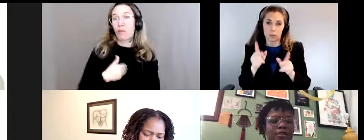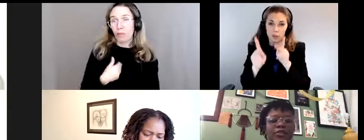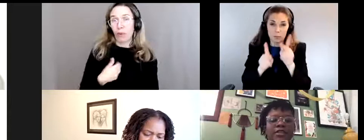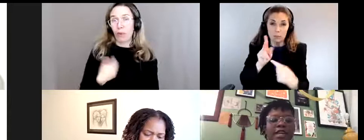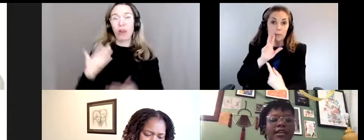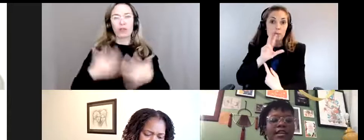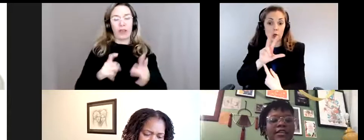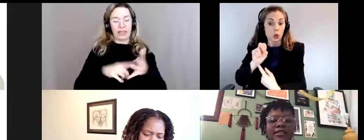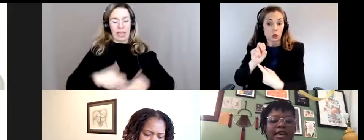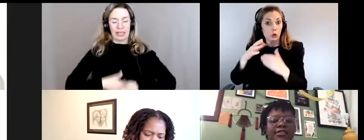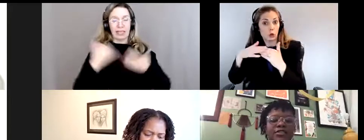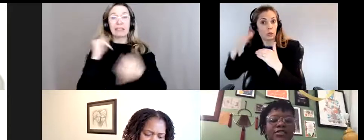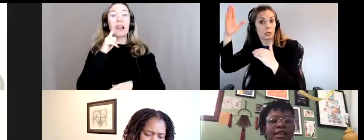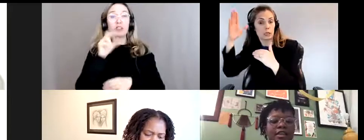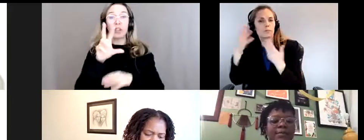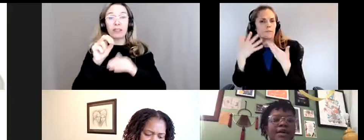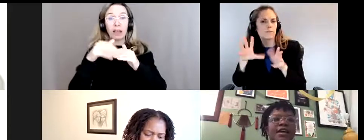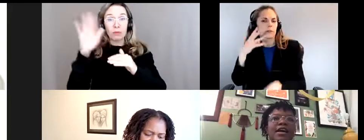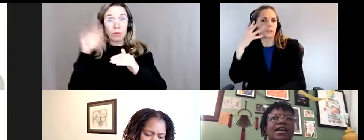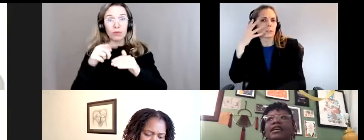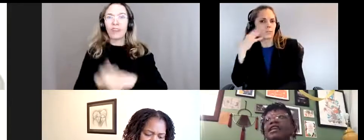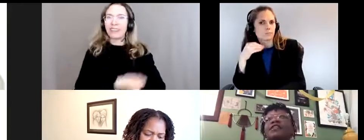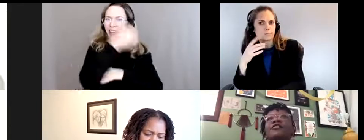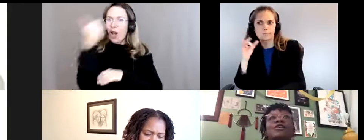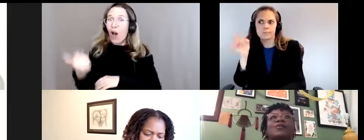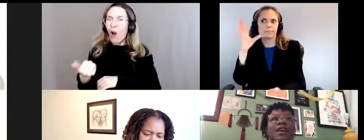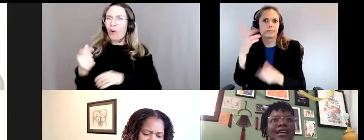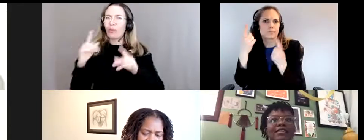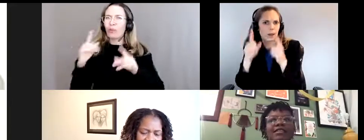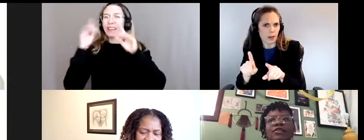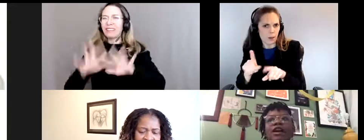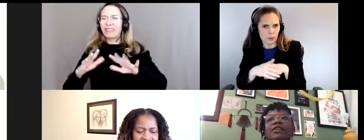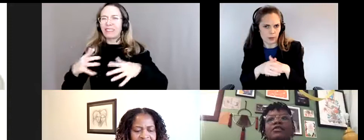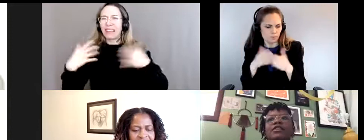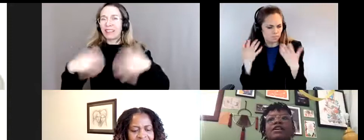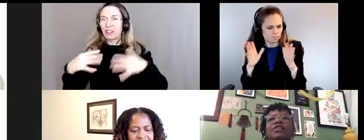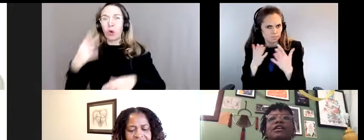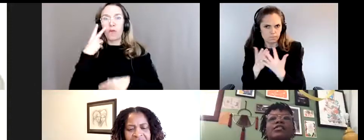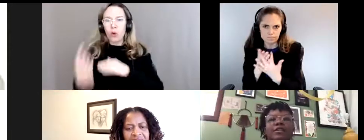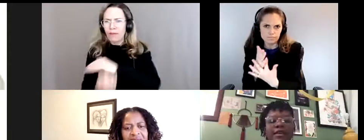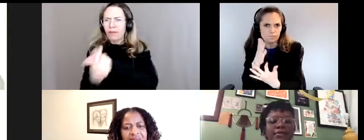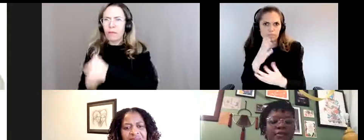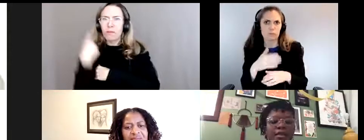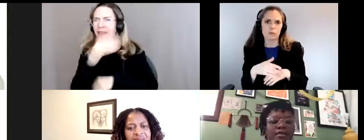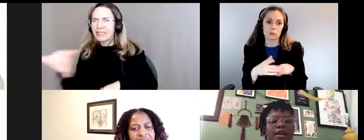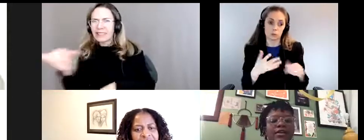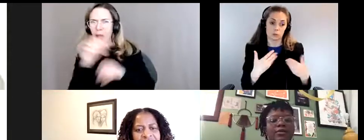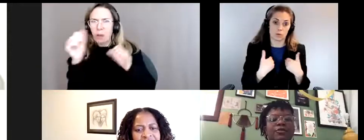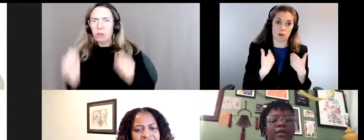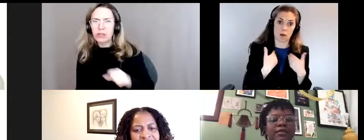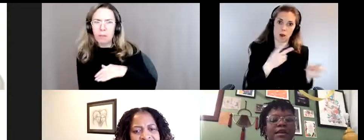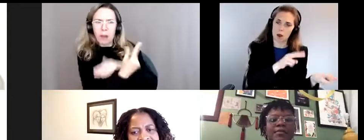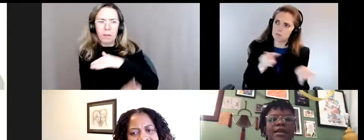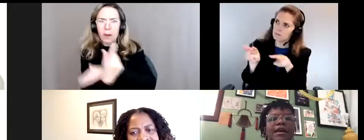ces crises, si vous avez plus de 30 ans, vous avez vu d'autres formes de ces mêmes catastrophes, vous avez vu des événements similaires avoir lieu.